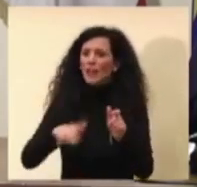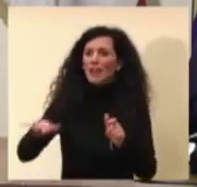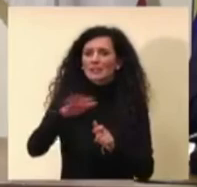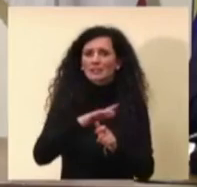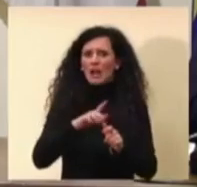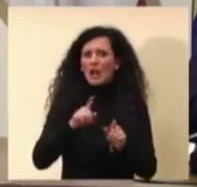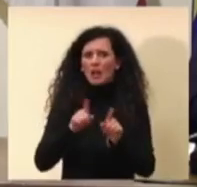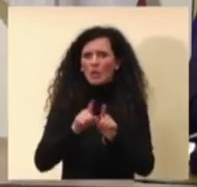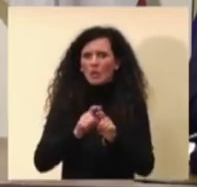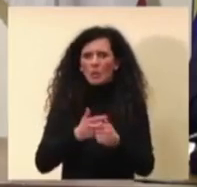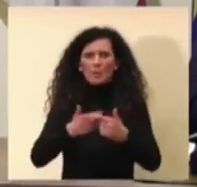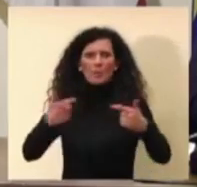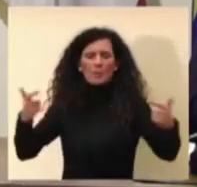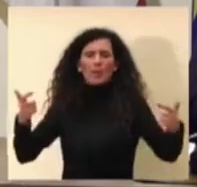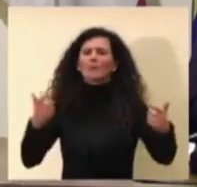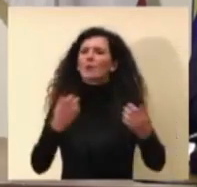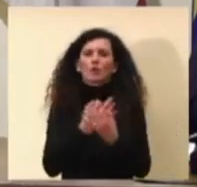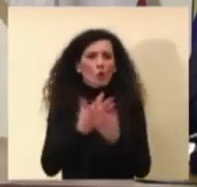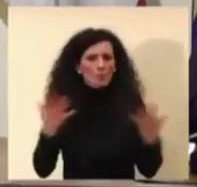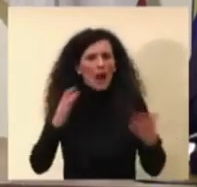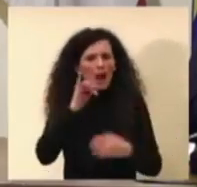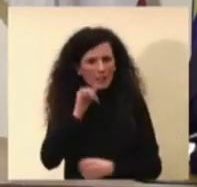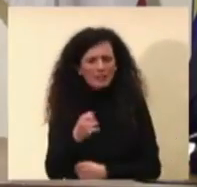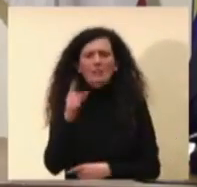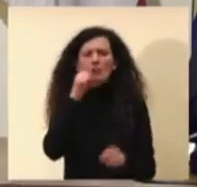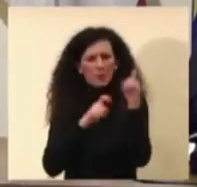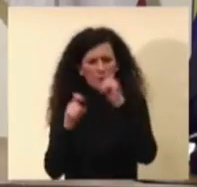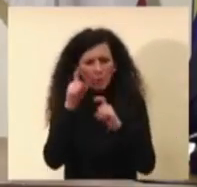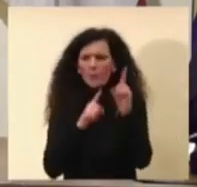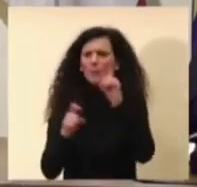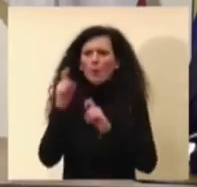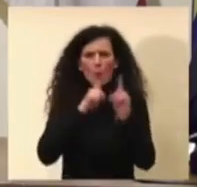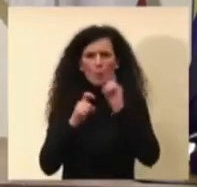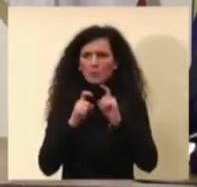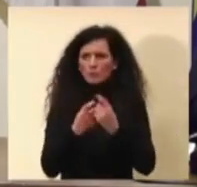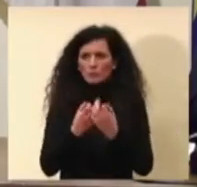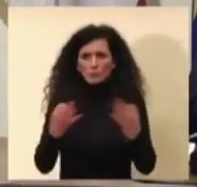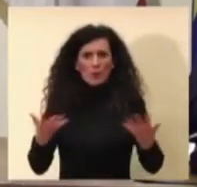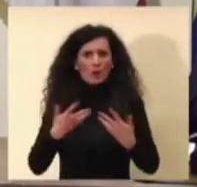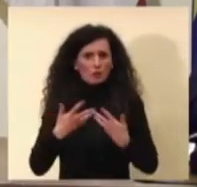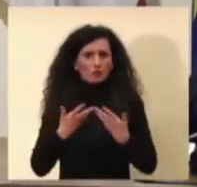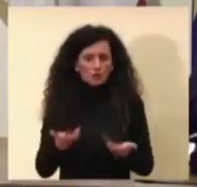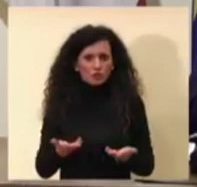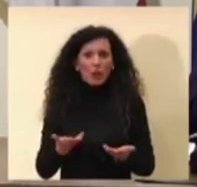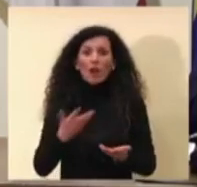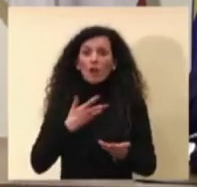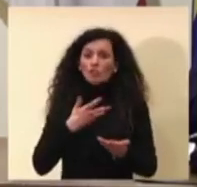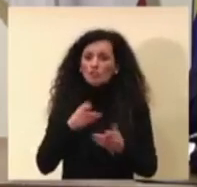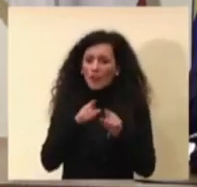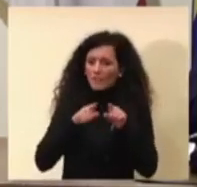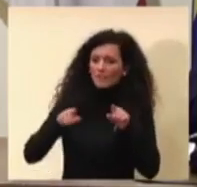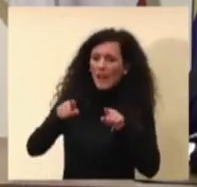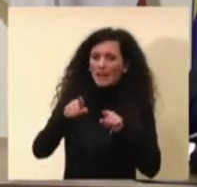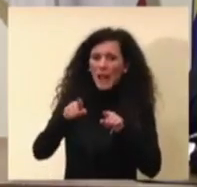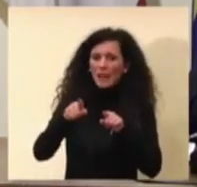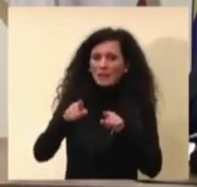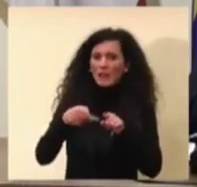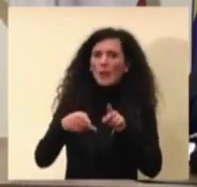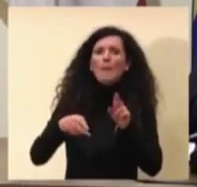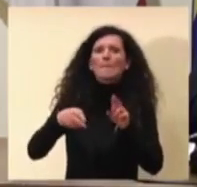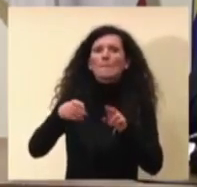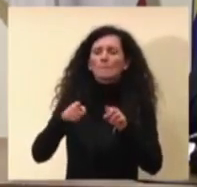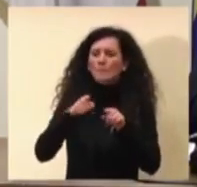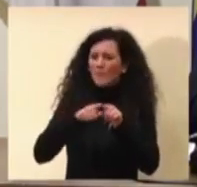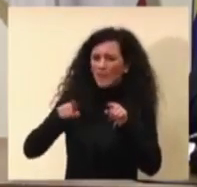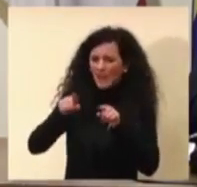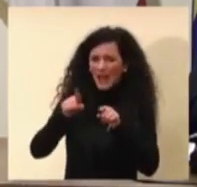chiaro che la preoccupazione la preoccupazione per forza dico che c'è nel senso se c'è una variante che è più trasmissibile rispetto agli